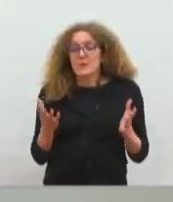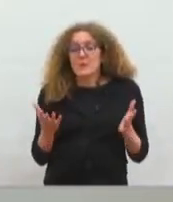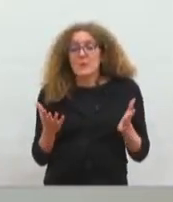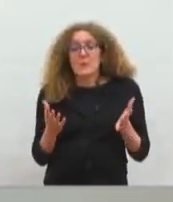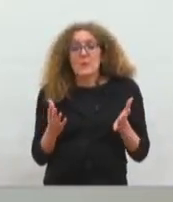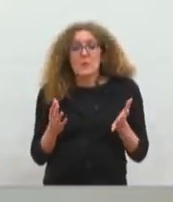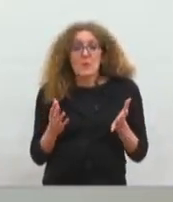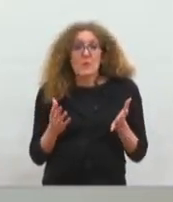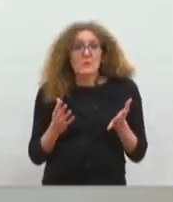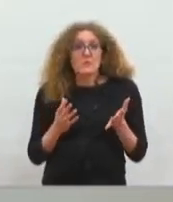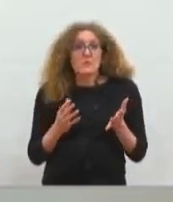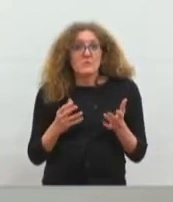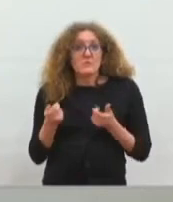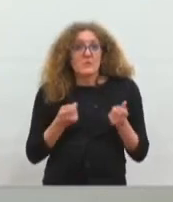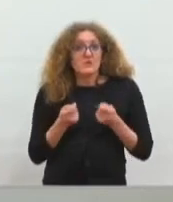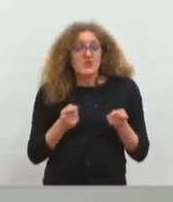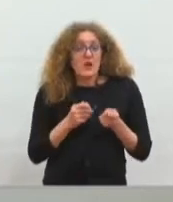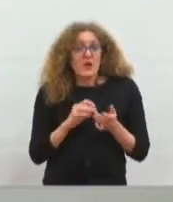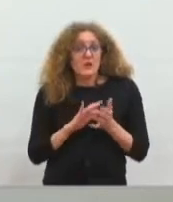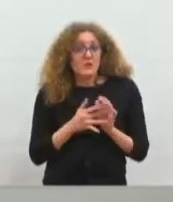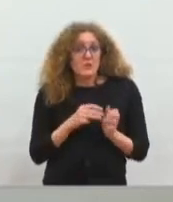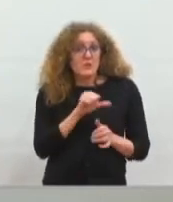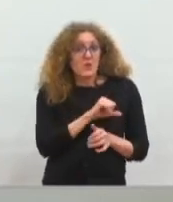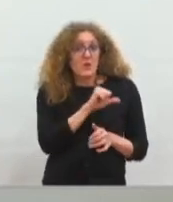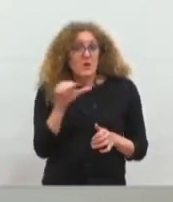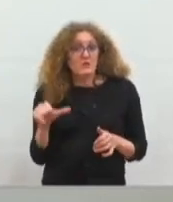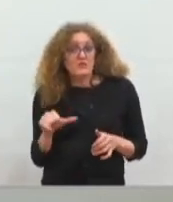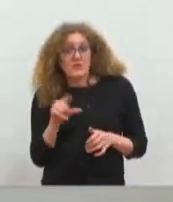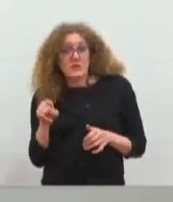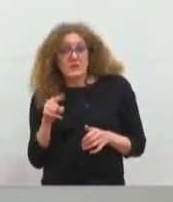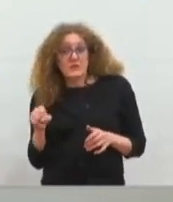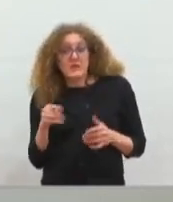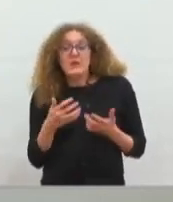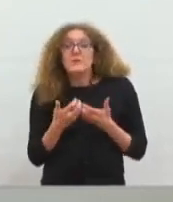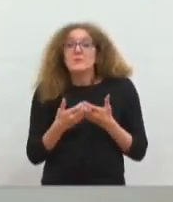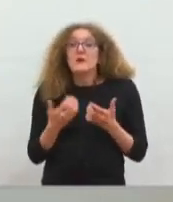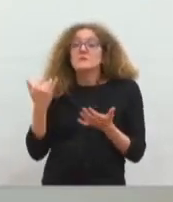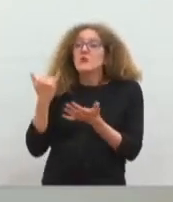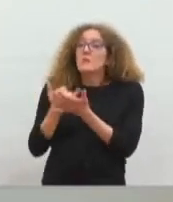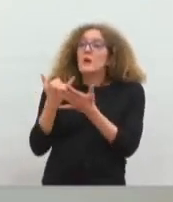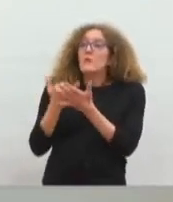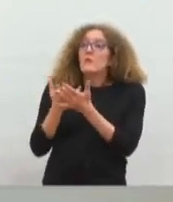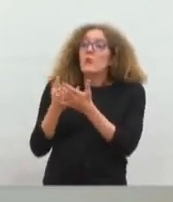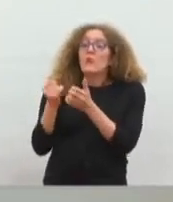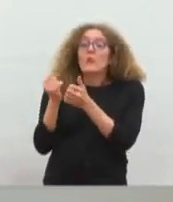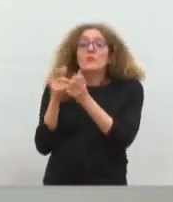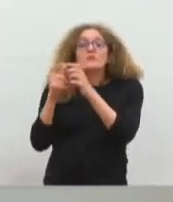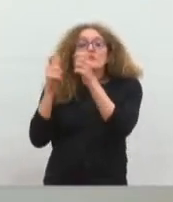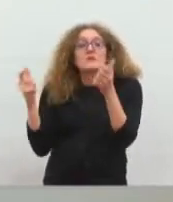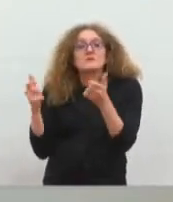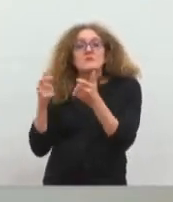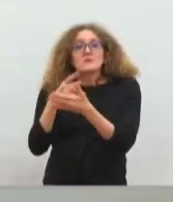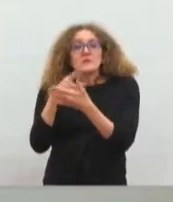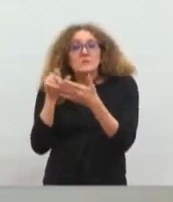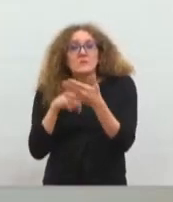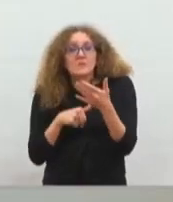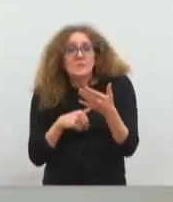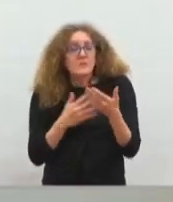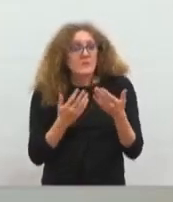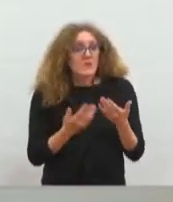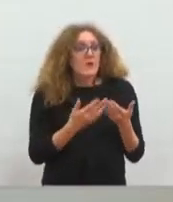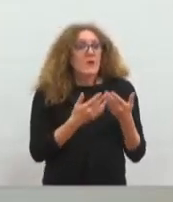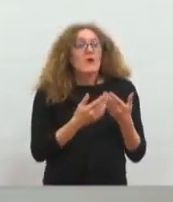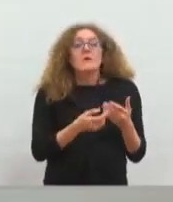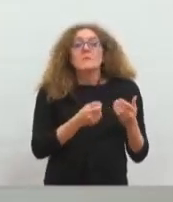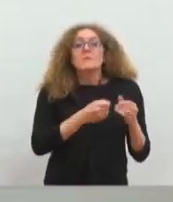totalité des choses et faire diminuer un certain nombre de coûts la disparition de l'impôt sur les sociétés, la disparition de la rémunération des actionnaires, la